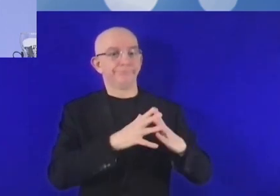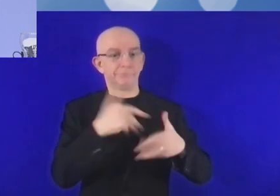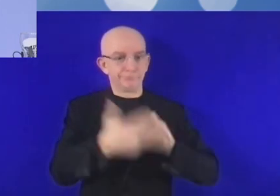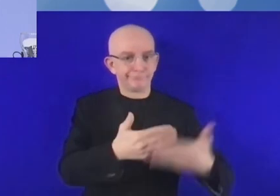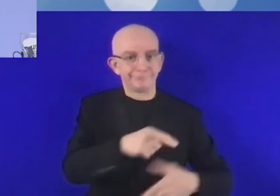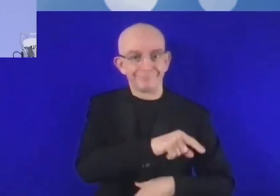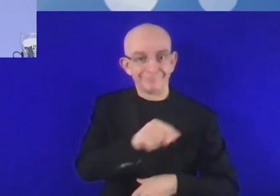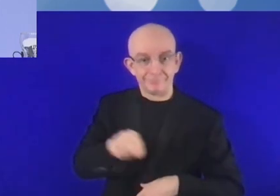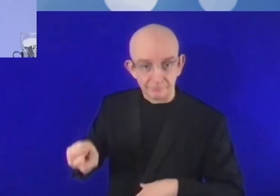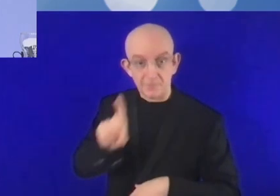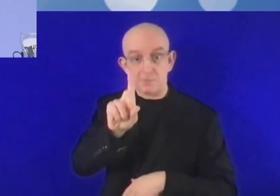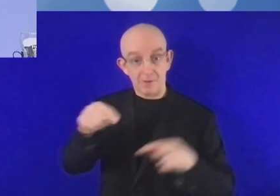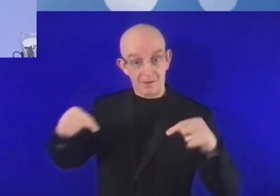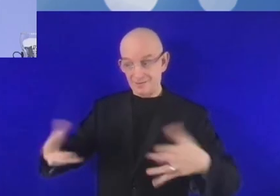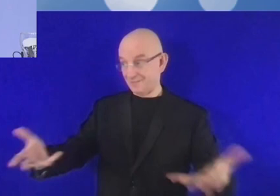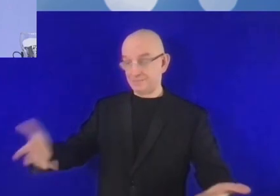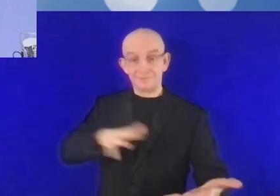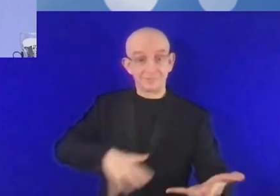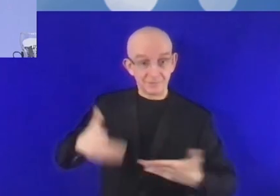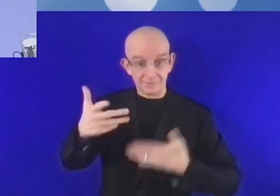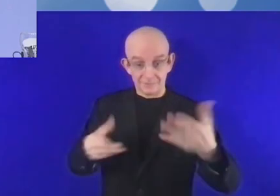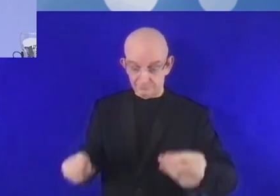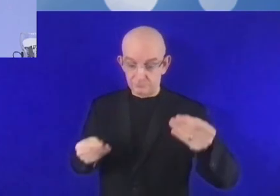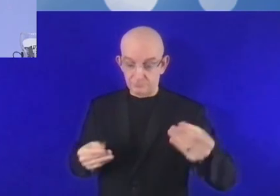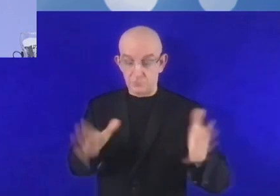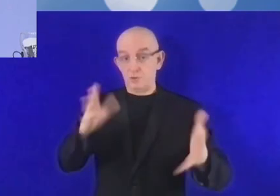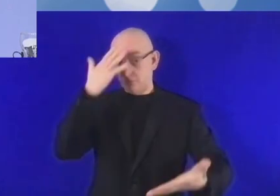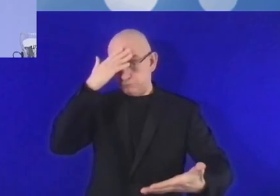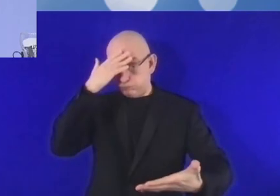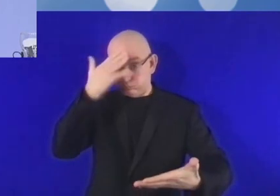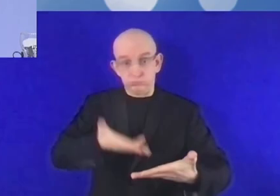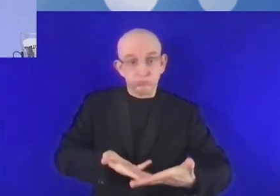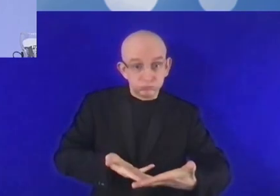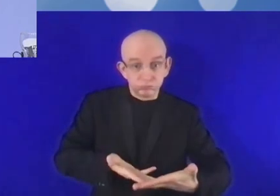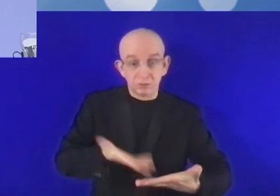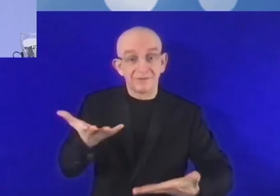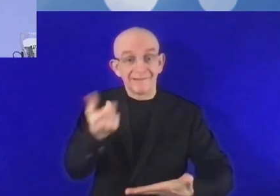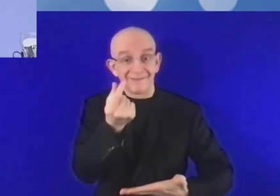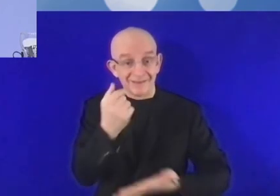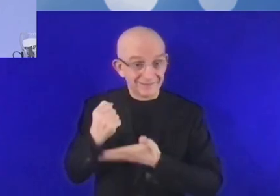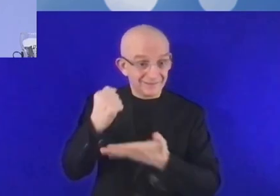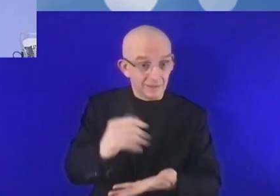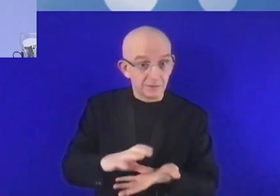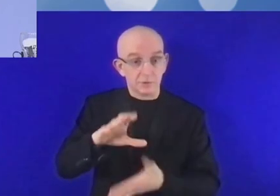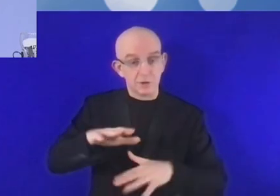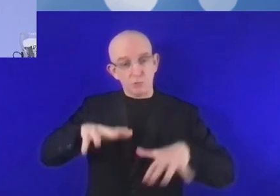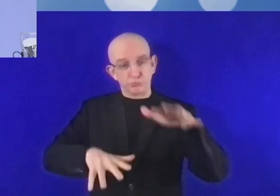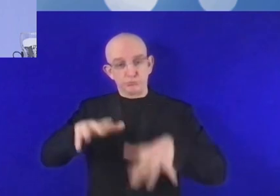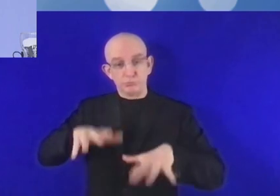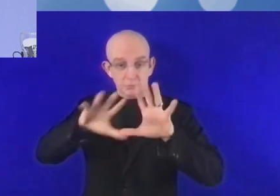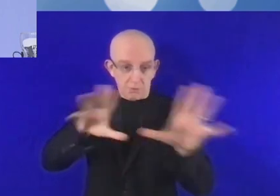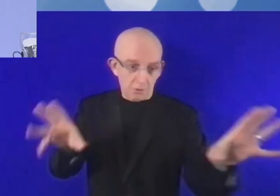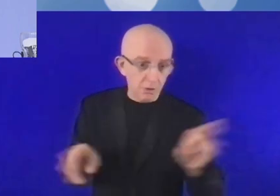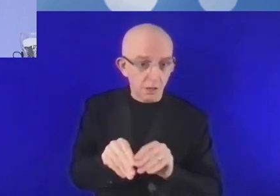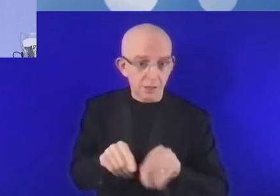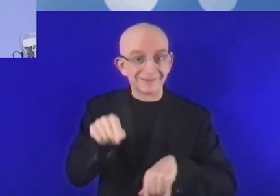où les capitaux de type venture capital sont disponibles, accessibles, eh bien